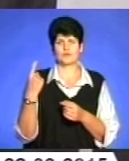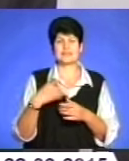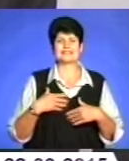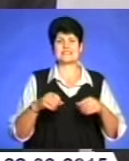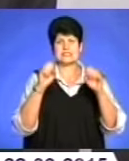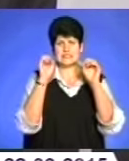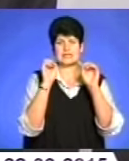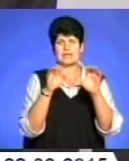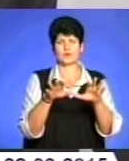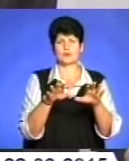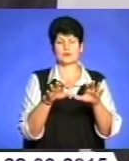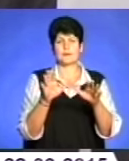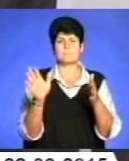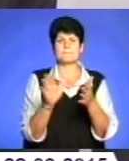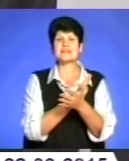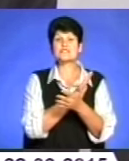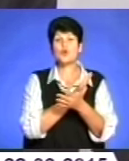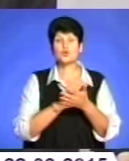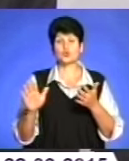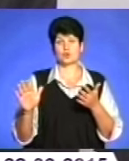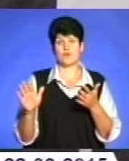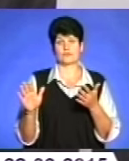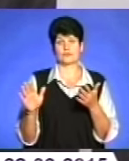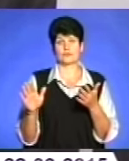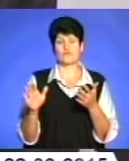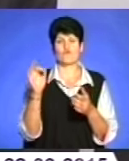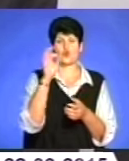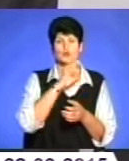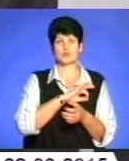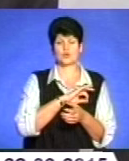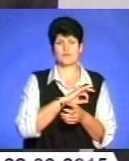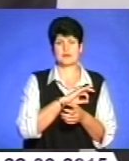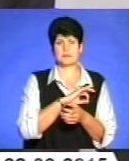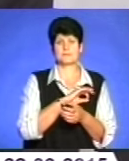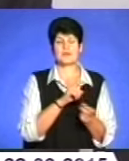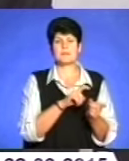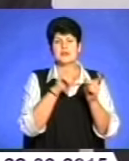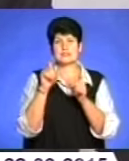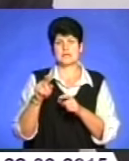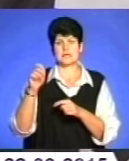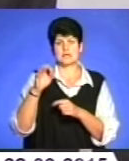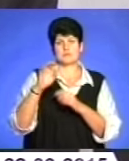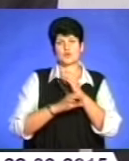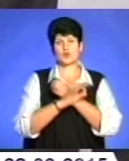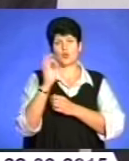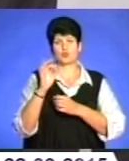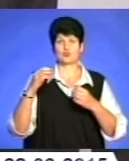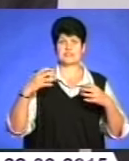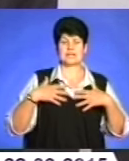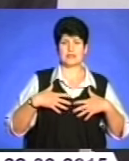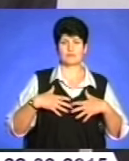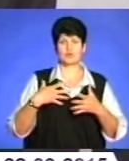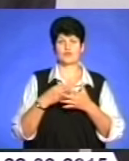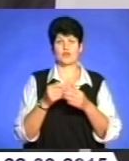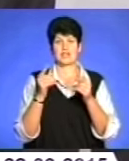здають безкоштовно в користування переселенцям зі Сходу та з Криму свої